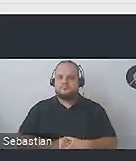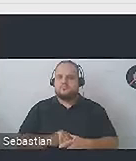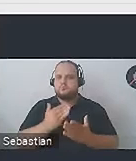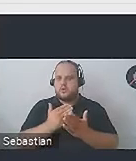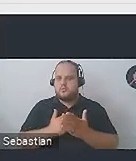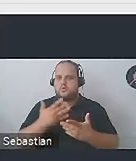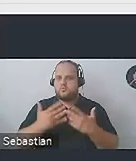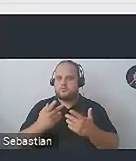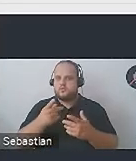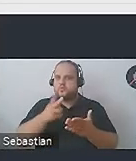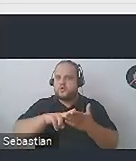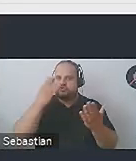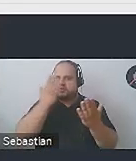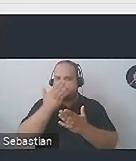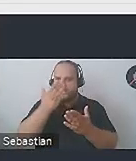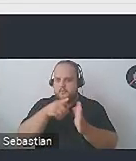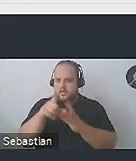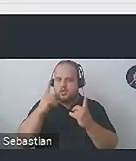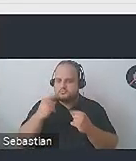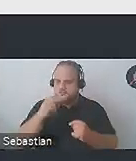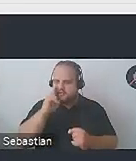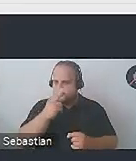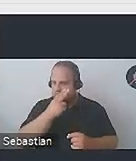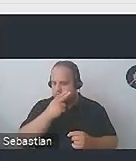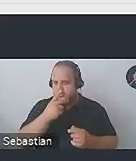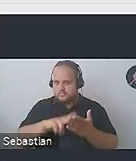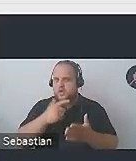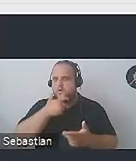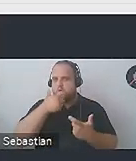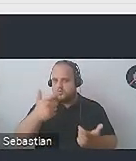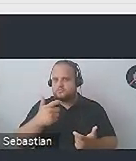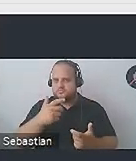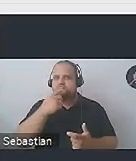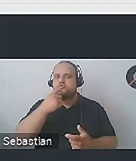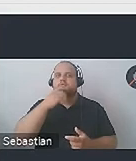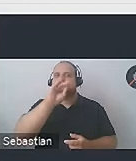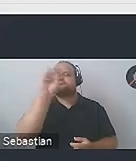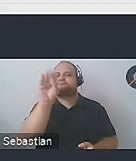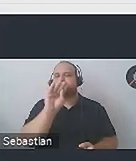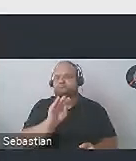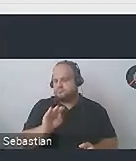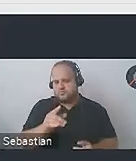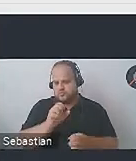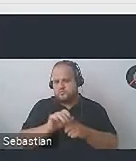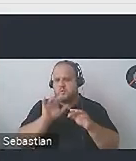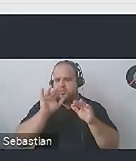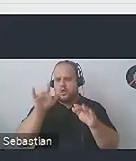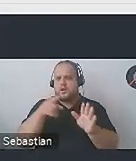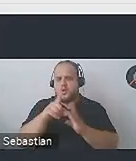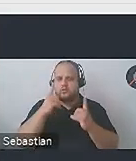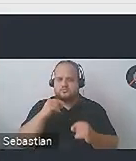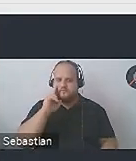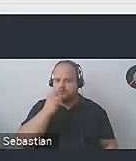komputerowe, które czytają o sobie niewidomej na głos zawartość ekranu. Bardzo popularna rzecz wśród osób niewidomych.